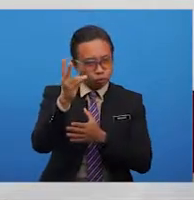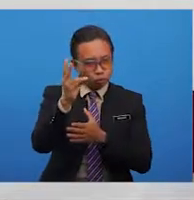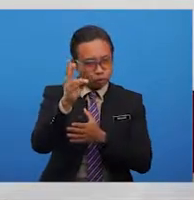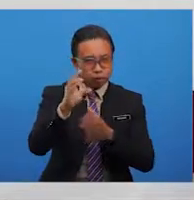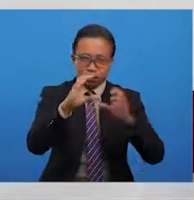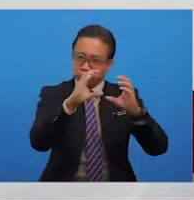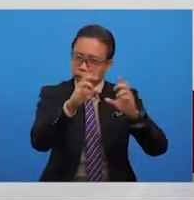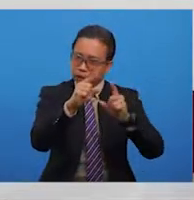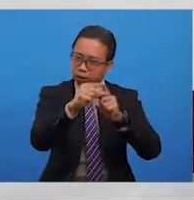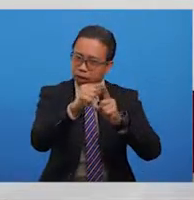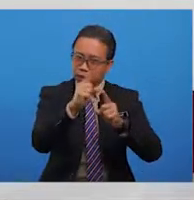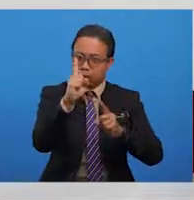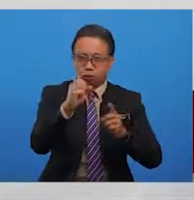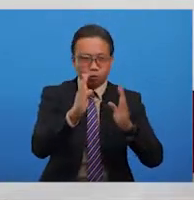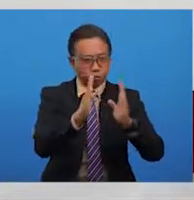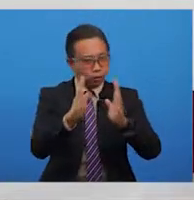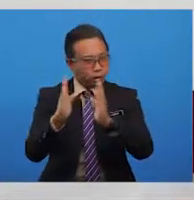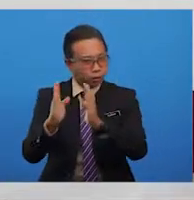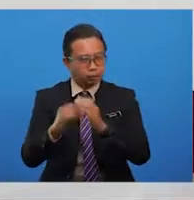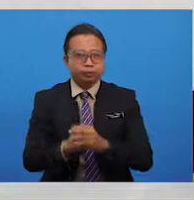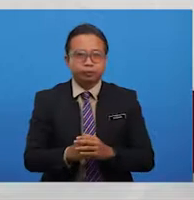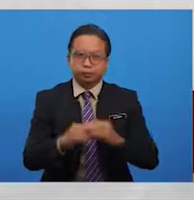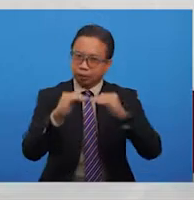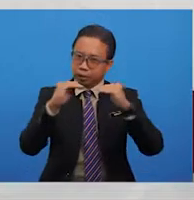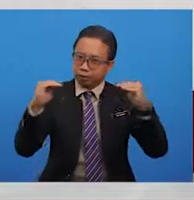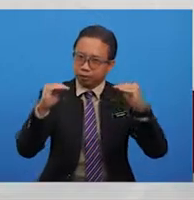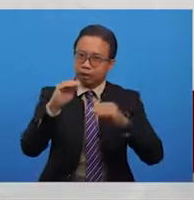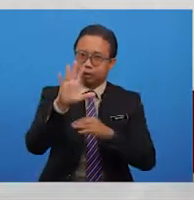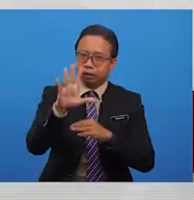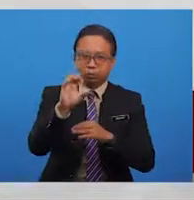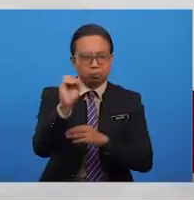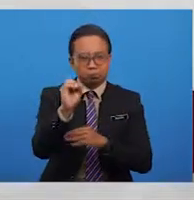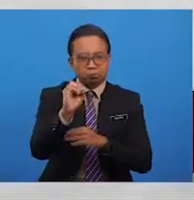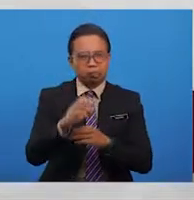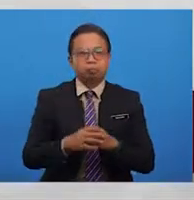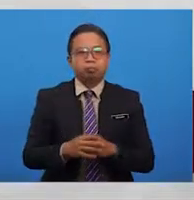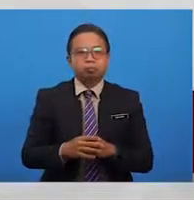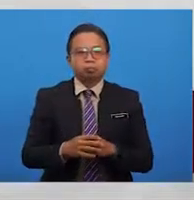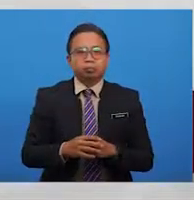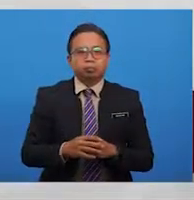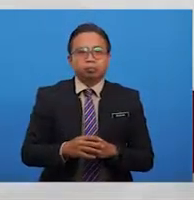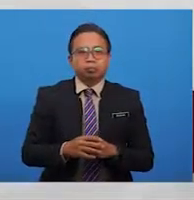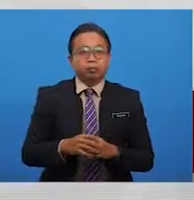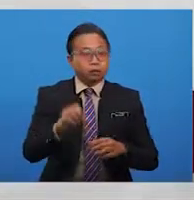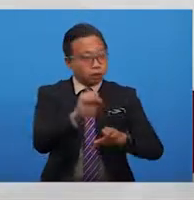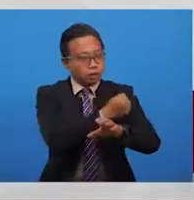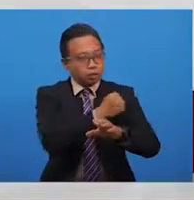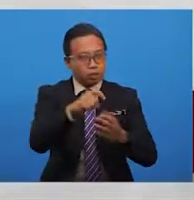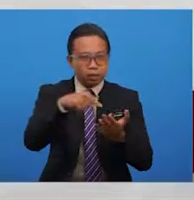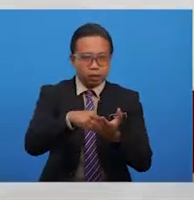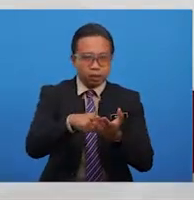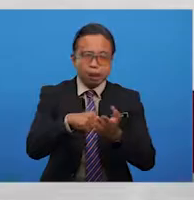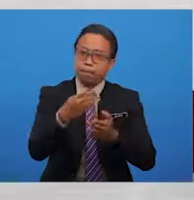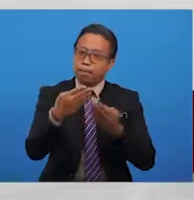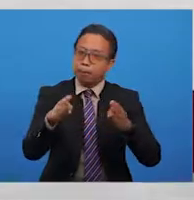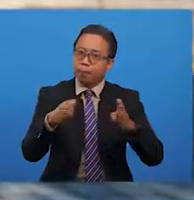sebaris. Rimah akhir dalam setiap rangkap adalah tidak sama. Maka saja ini berbentuk